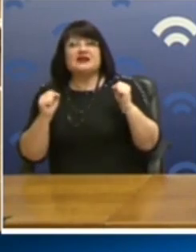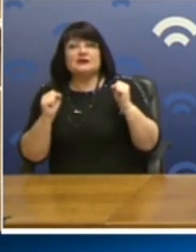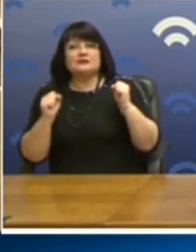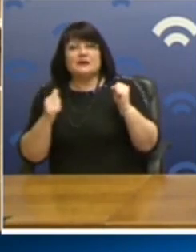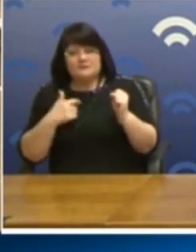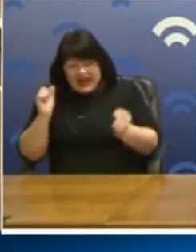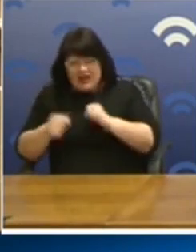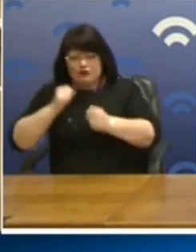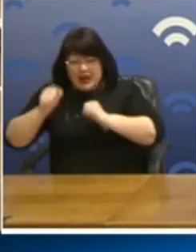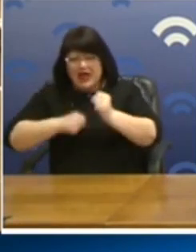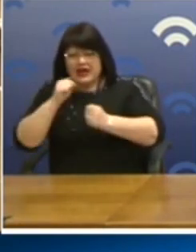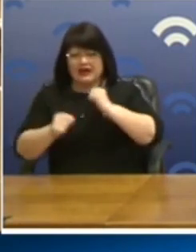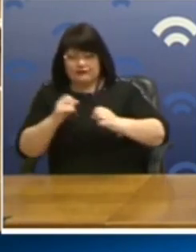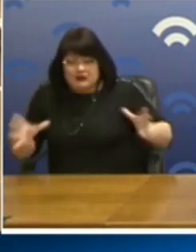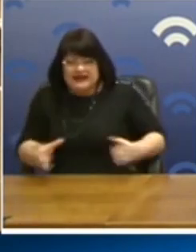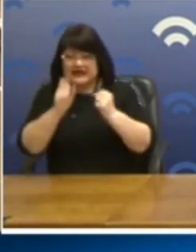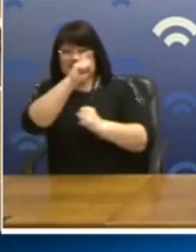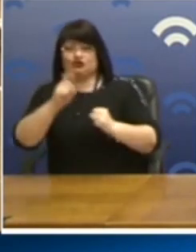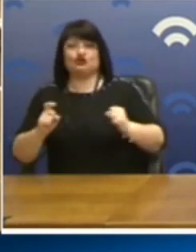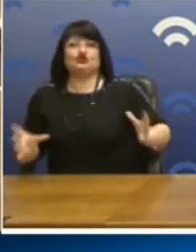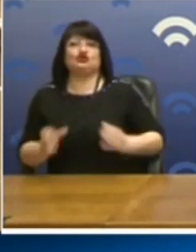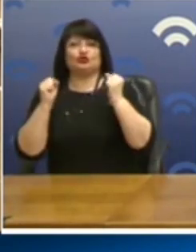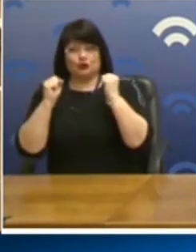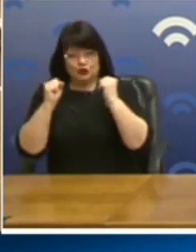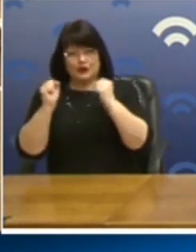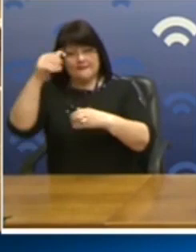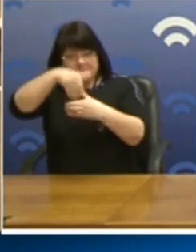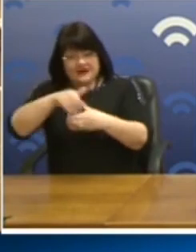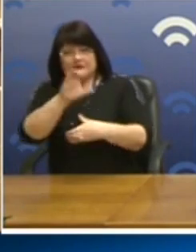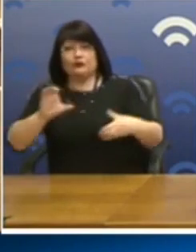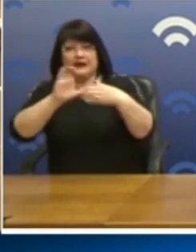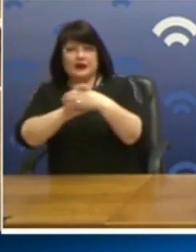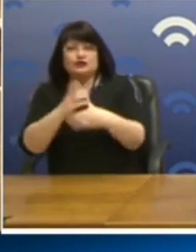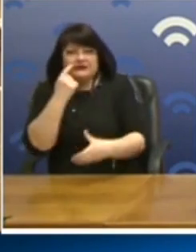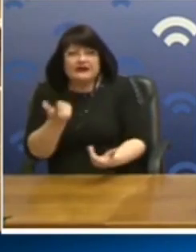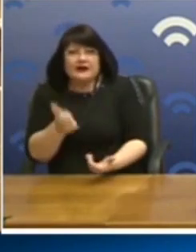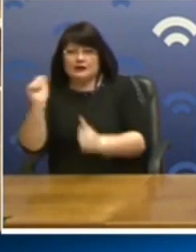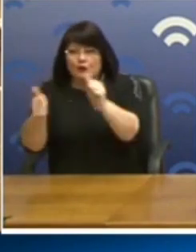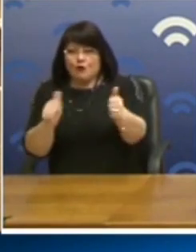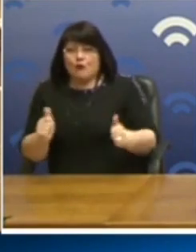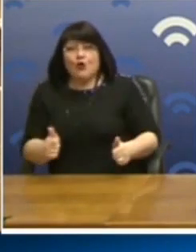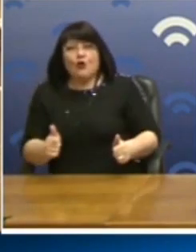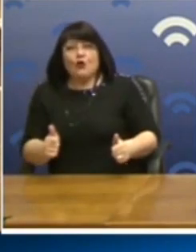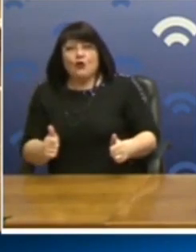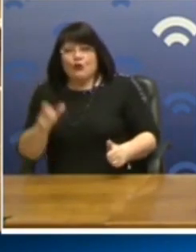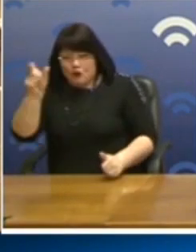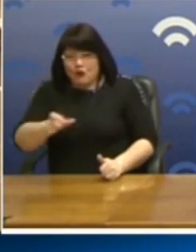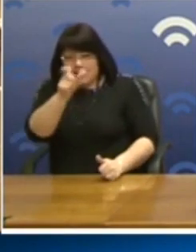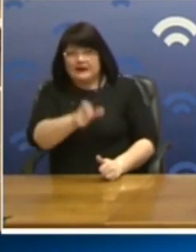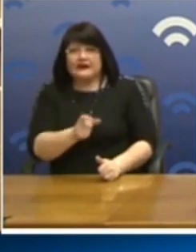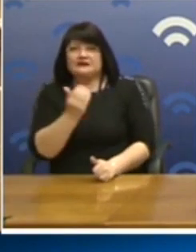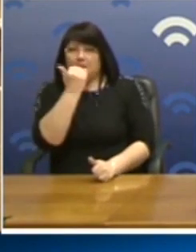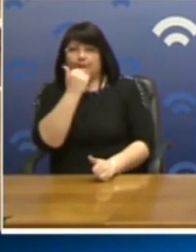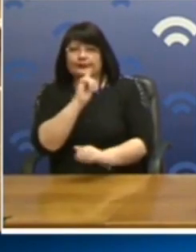δίνουν για την επιβίωσή τους μέσα στην Ευρωπαϊκή Ένωση όλοι έχουν καταπιεί τη γλώσσα